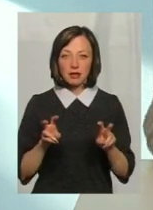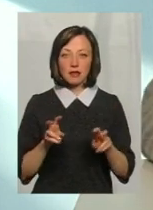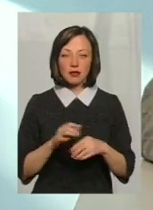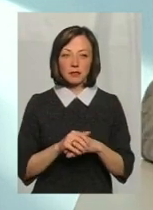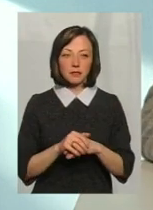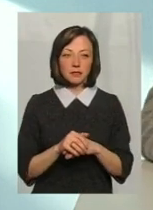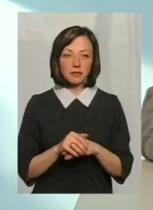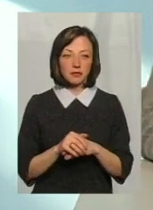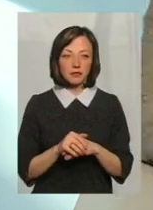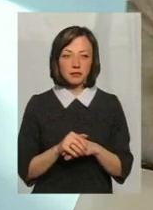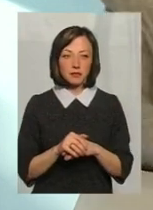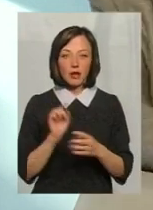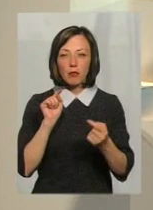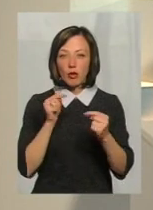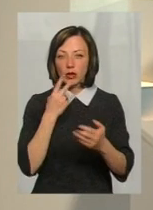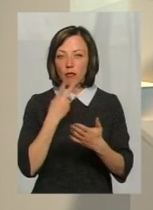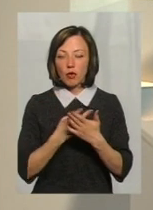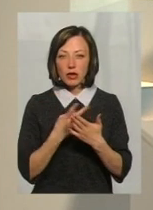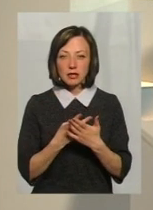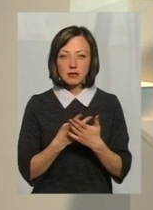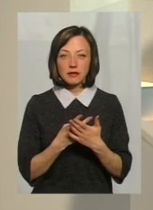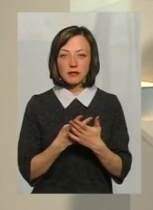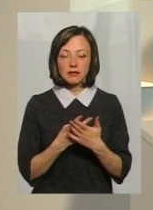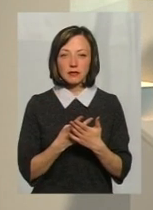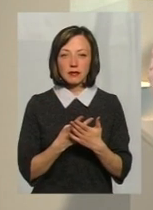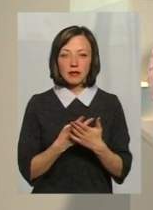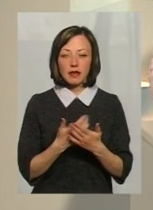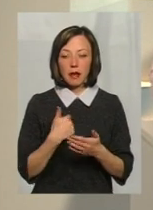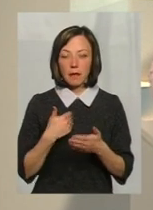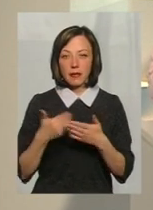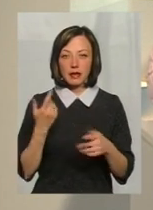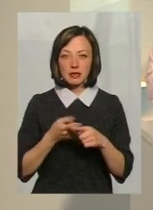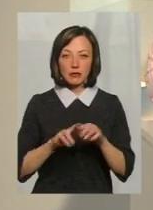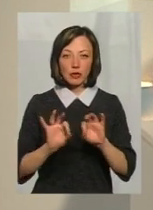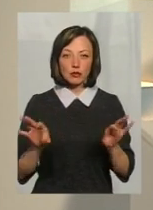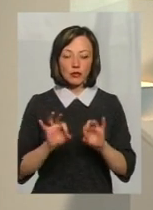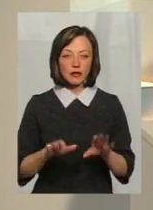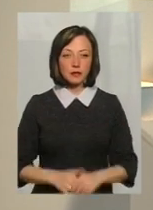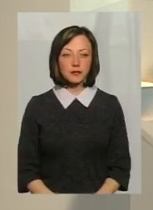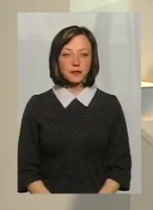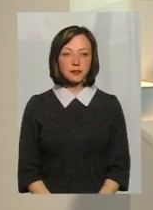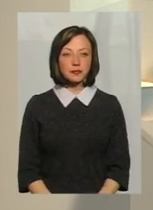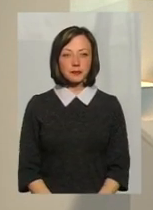стійких протипоказів, про які я перед цим розповідав. От я звернула увагу на те, що,